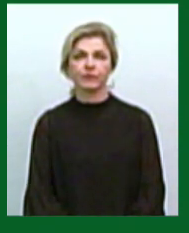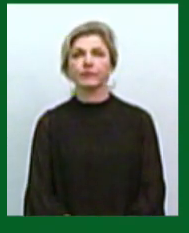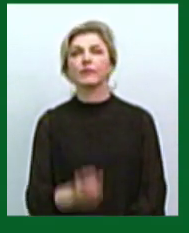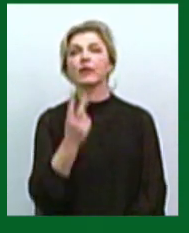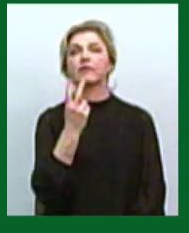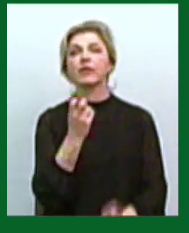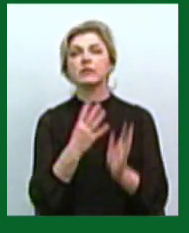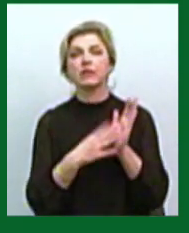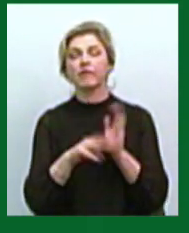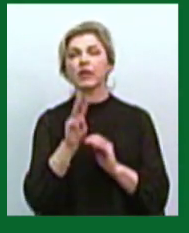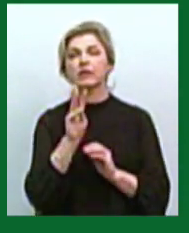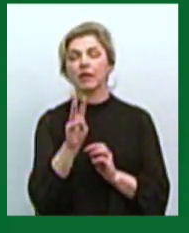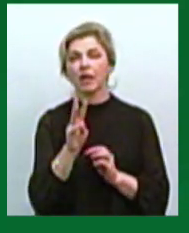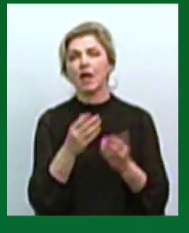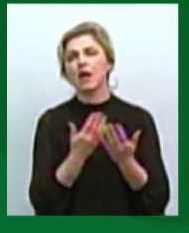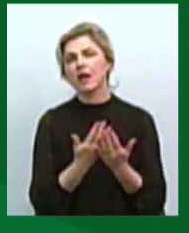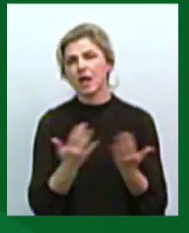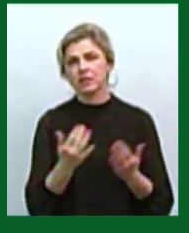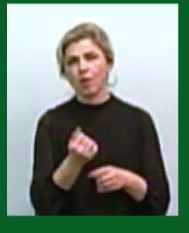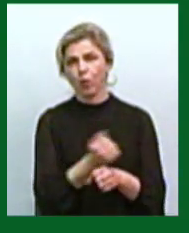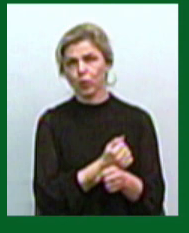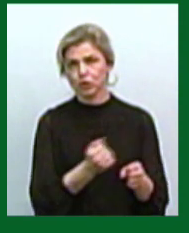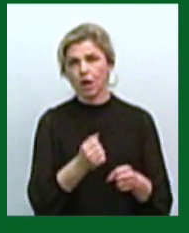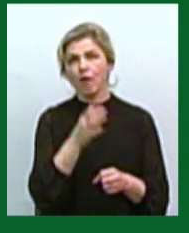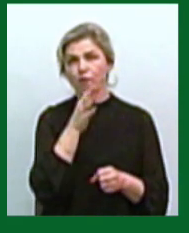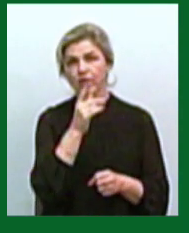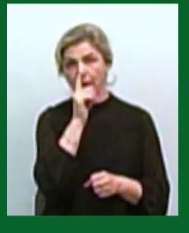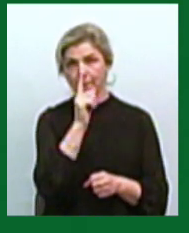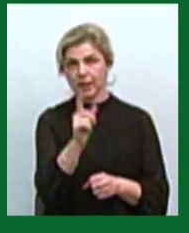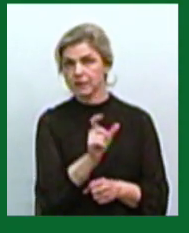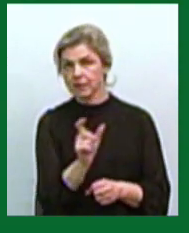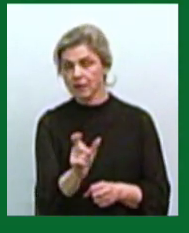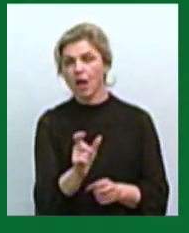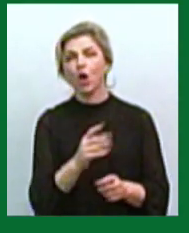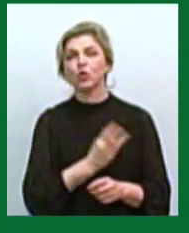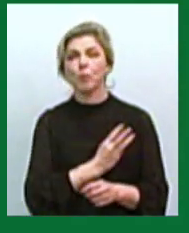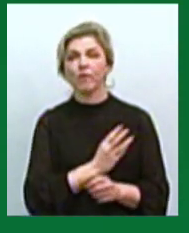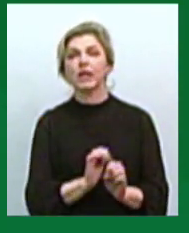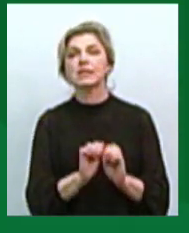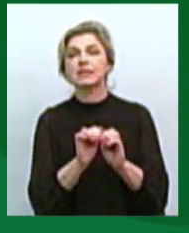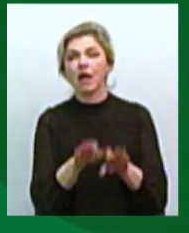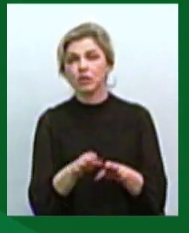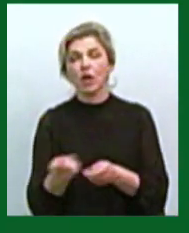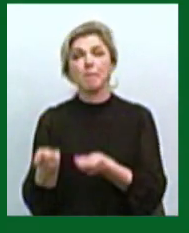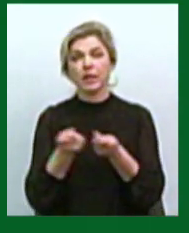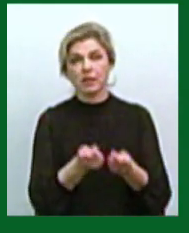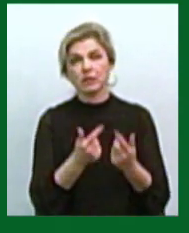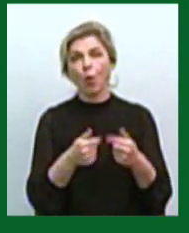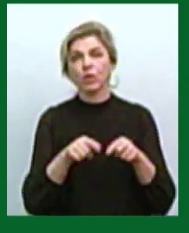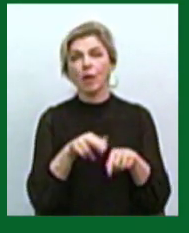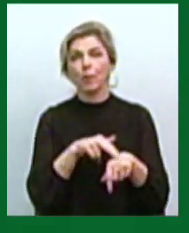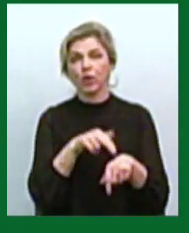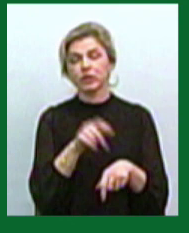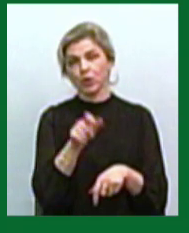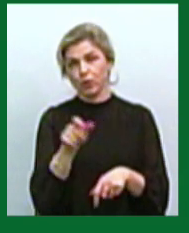293 одиниці різноманітної зброї під час місячника добровільної здачі принесли до відділів поліції громадяни